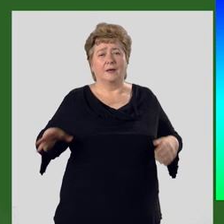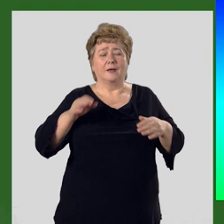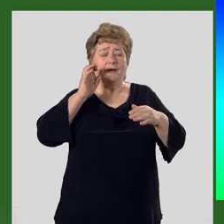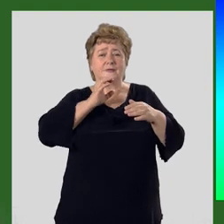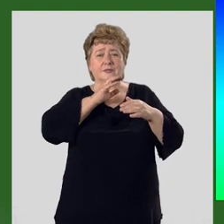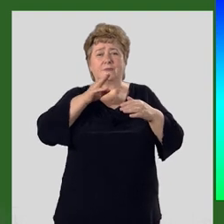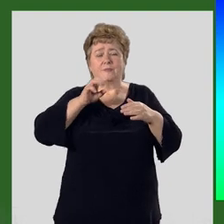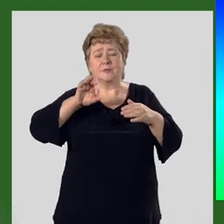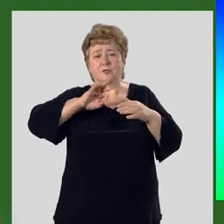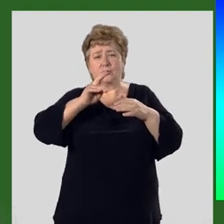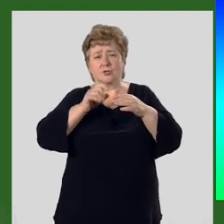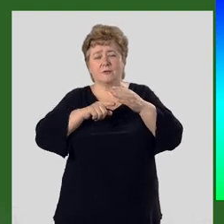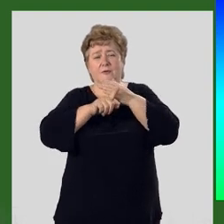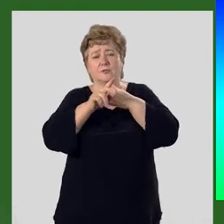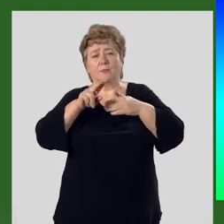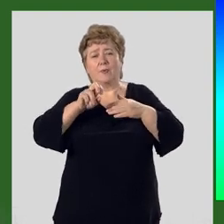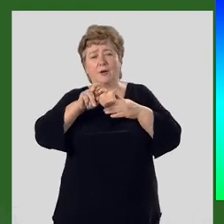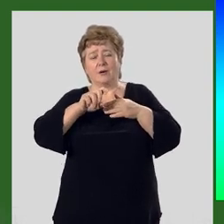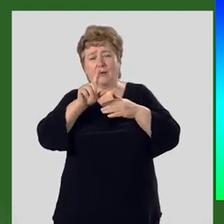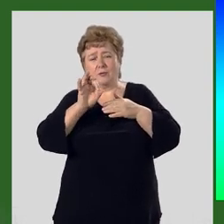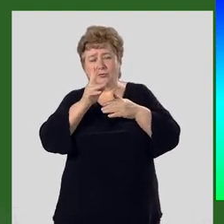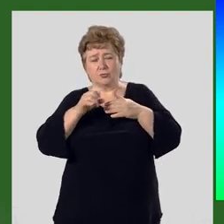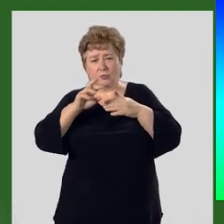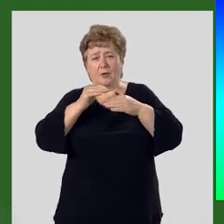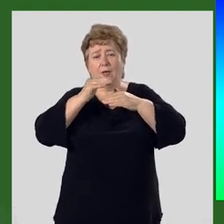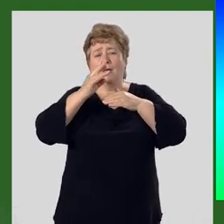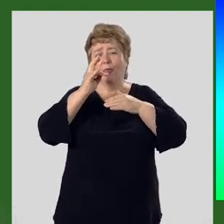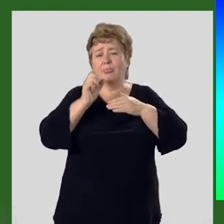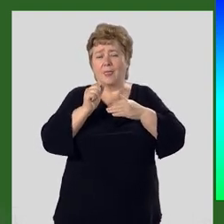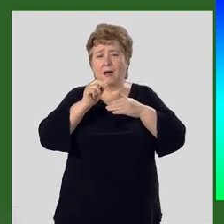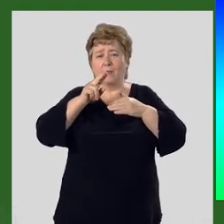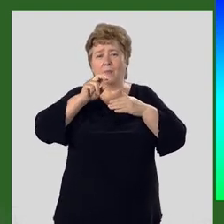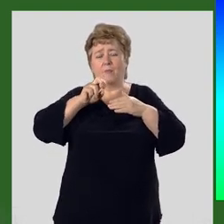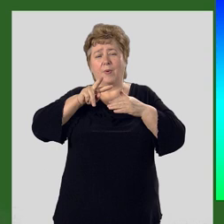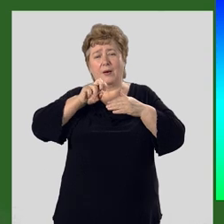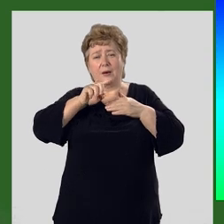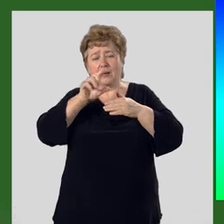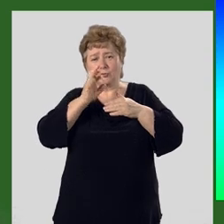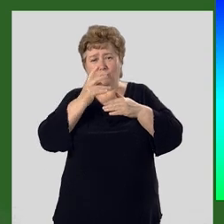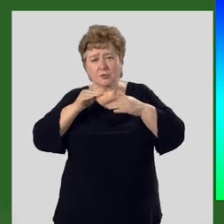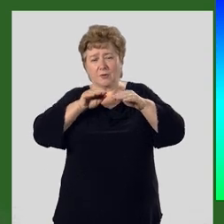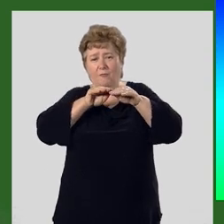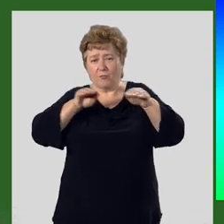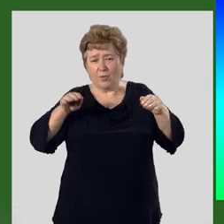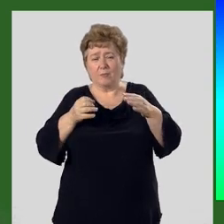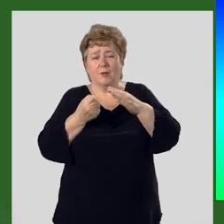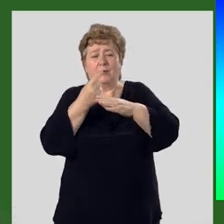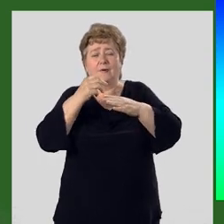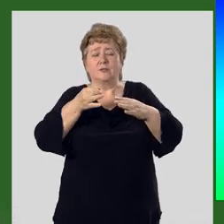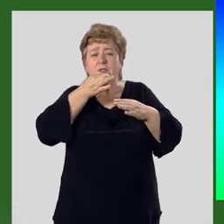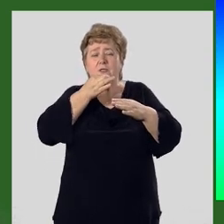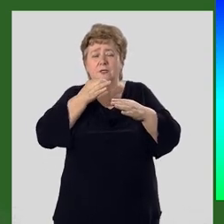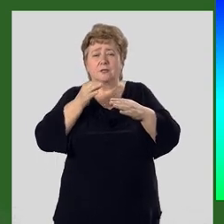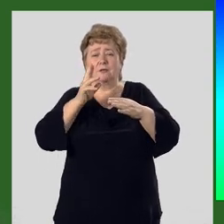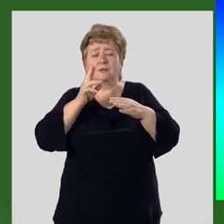Северном Теньшане, в начале Палеозоя, на Палеозойском фундаменте появляются ранее